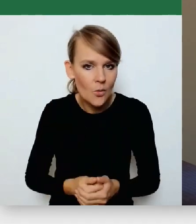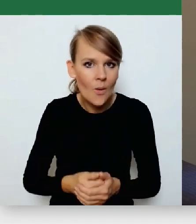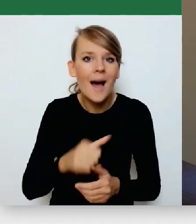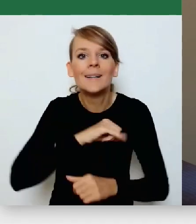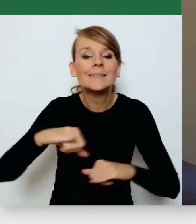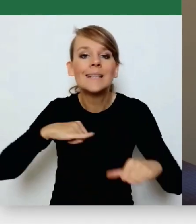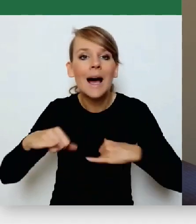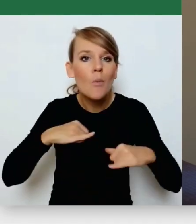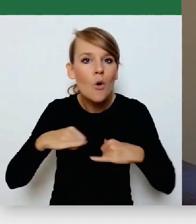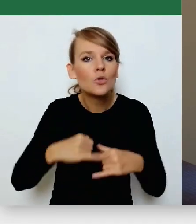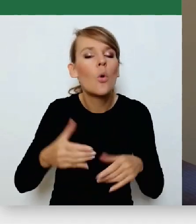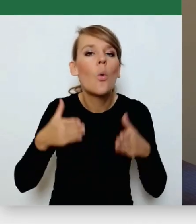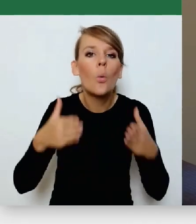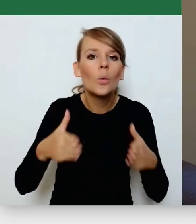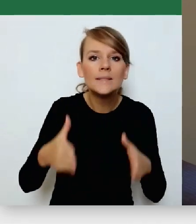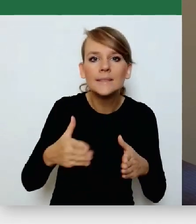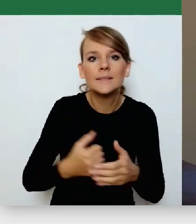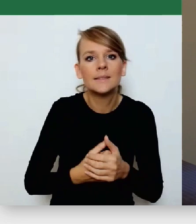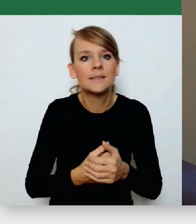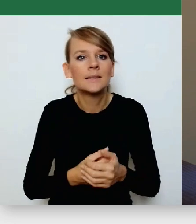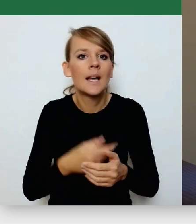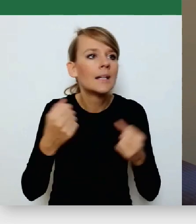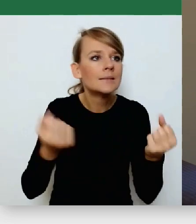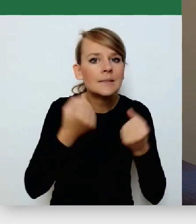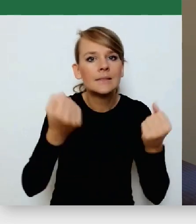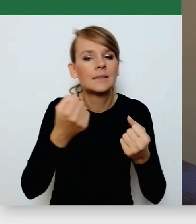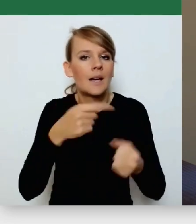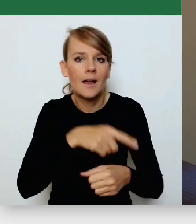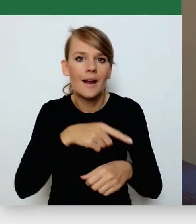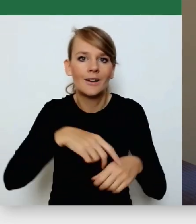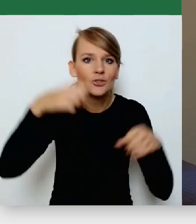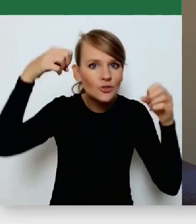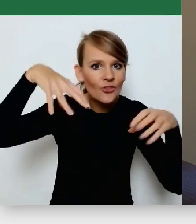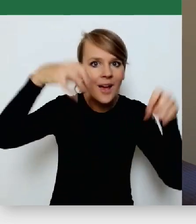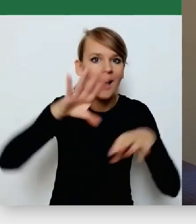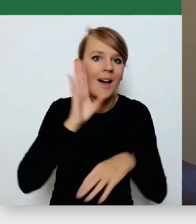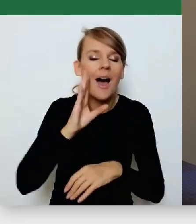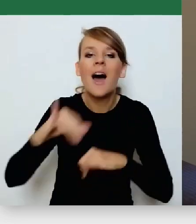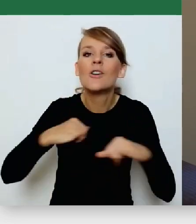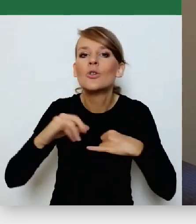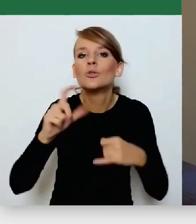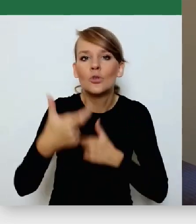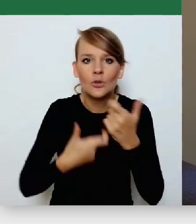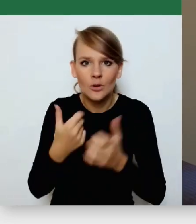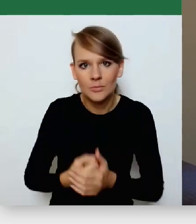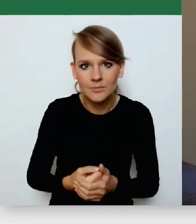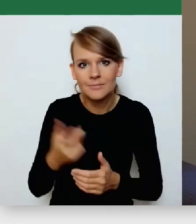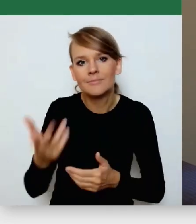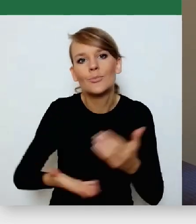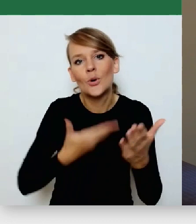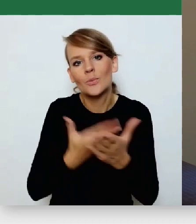wychodzą na ulicę, żeby zadbać o to, żeby światło nie zgasło. I co robi rząd? Przychodzi z cudownym rozwiązaniem.